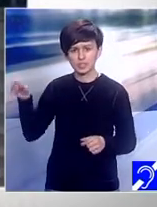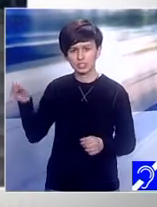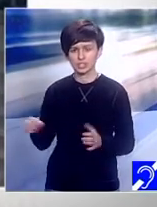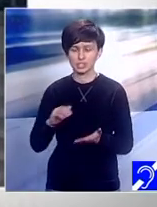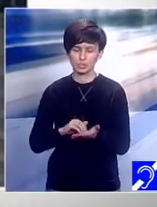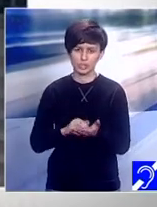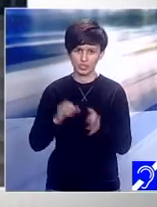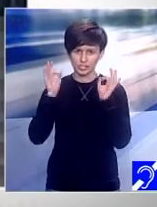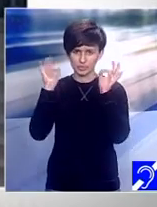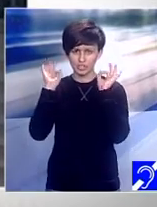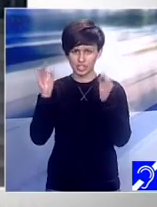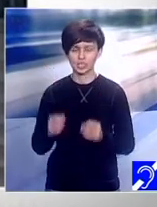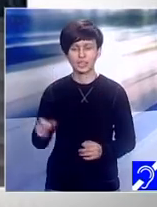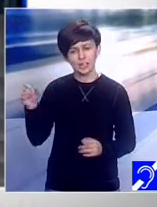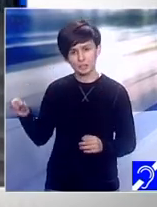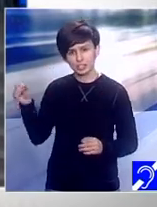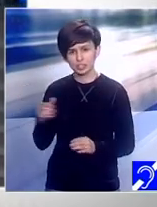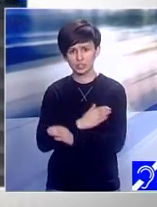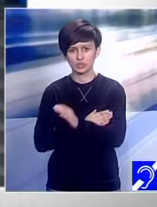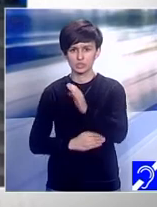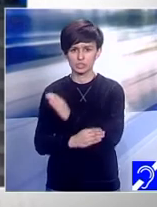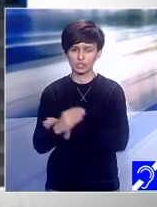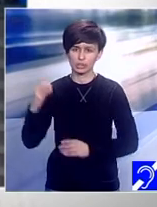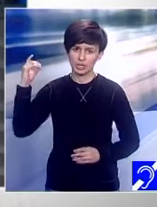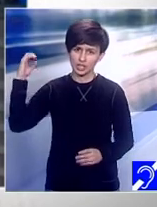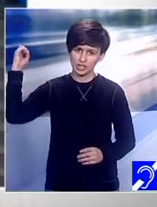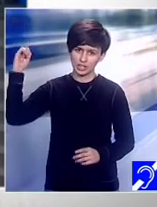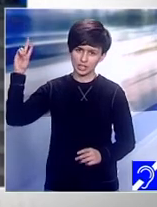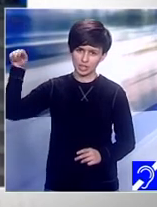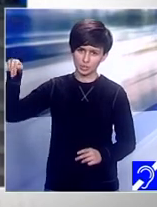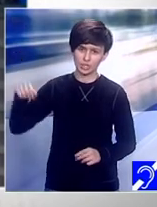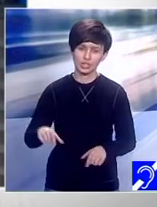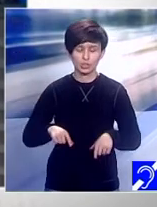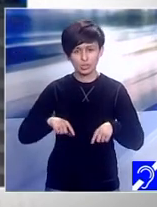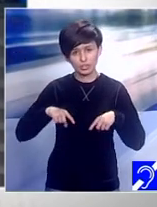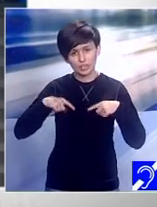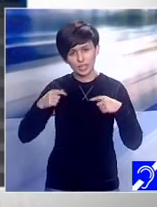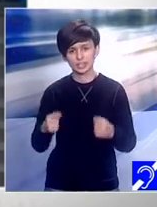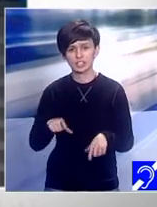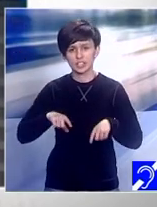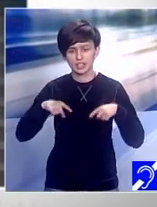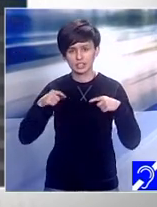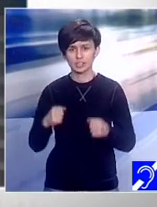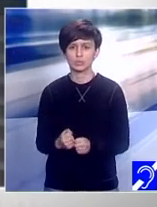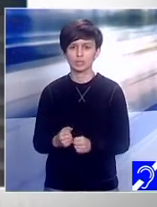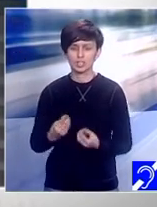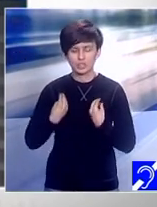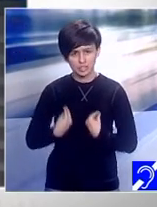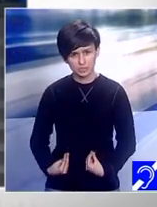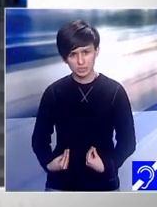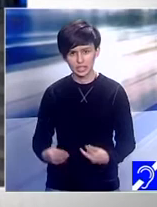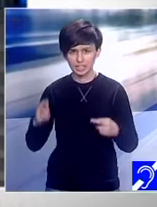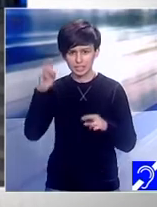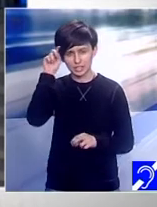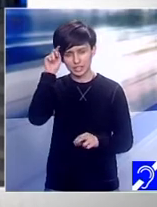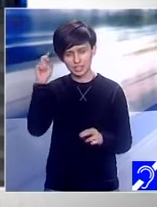persoanelor cu sindrom down. Repet, doamnelor, domnilor, o viață trăită cu demnitate, cu încredere și cu reușite. Urmărim un material despre ceea